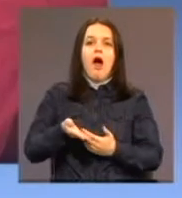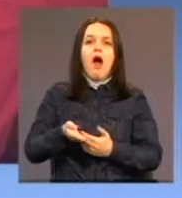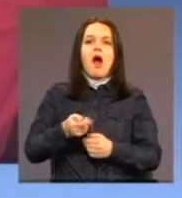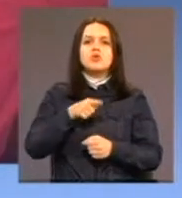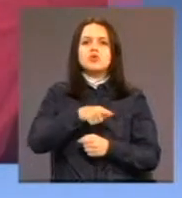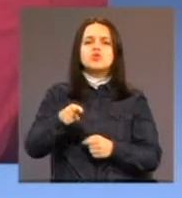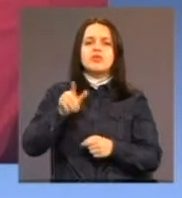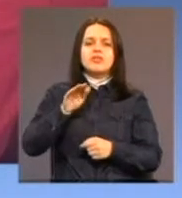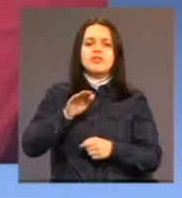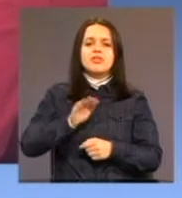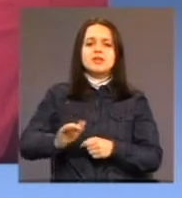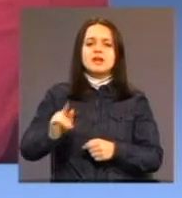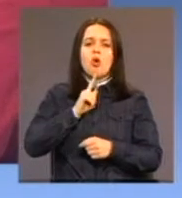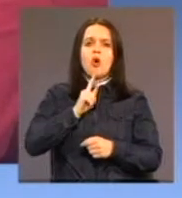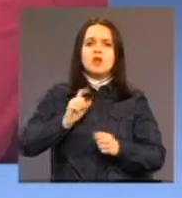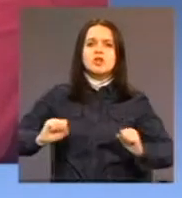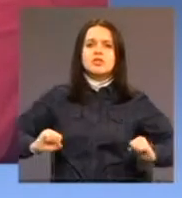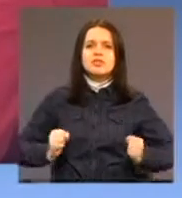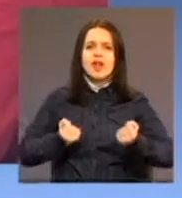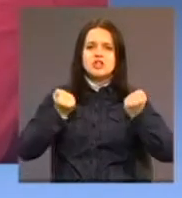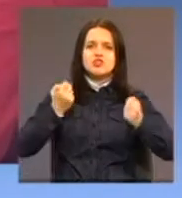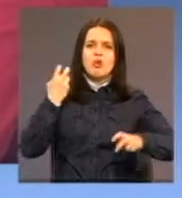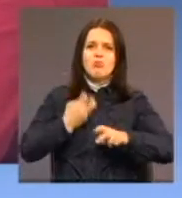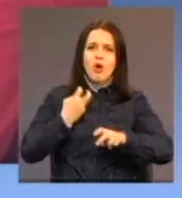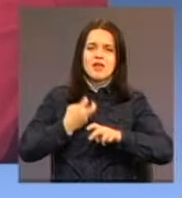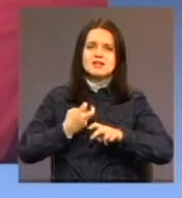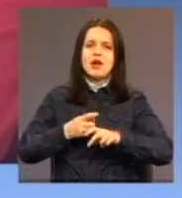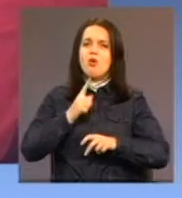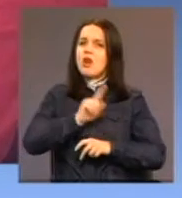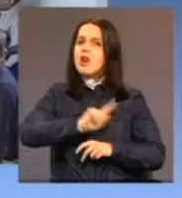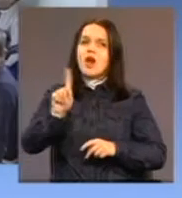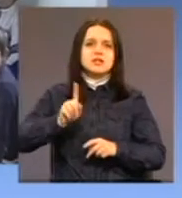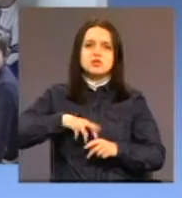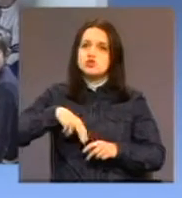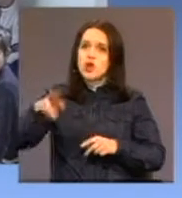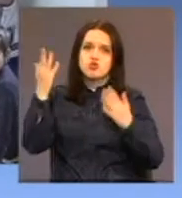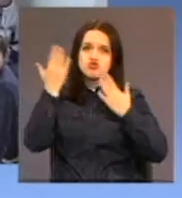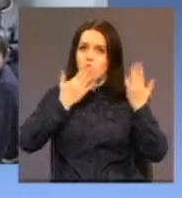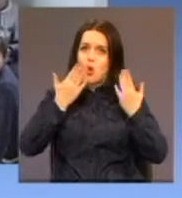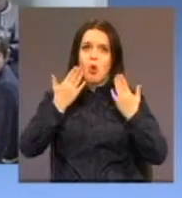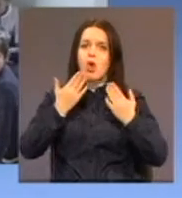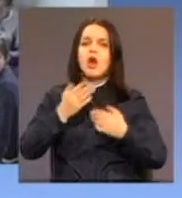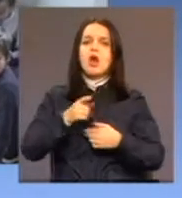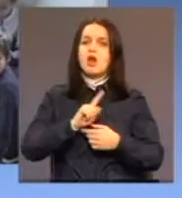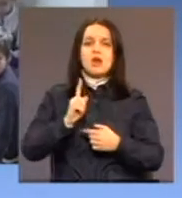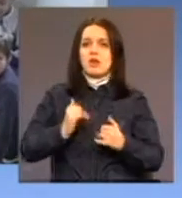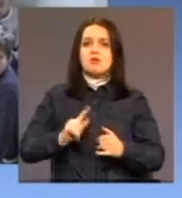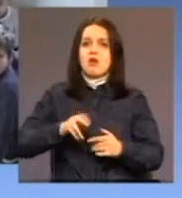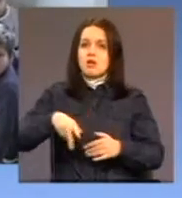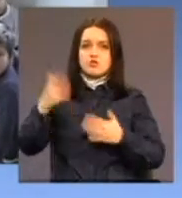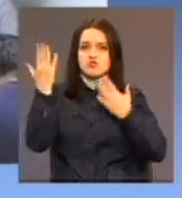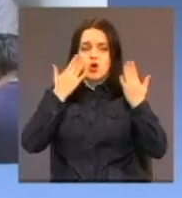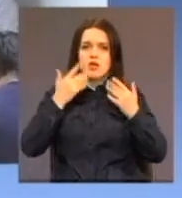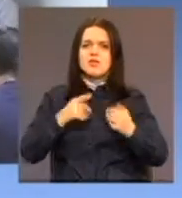teško bolesna, djeca koja nikada nisu išla u školu, niti idu u školu, djeca sa teškim